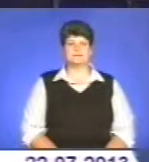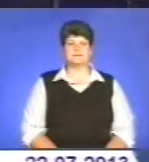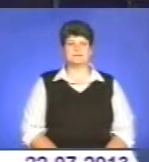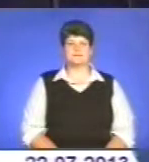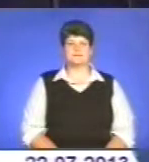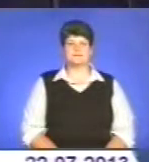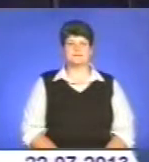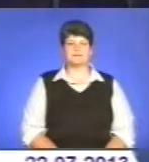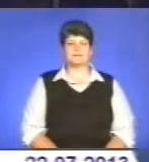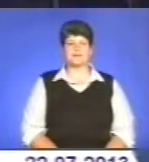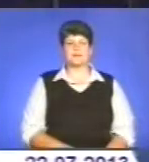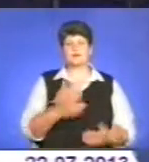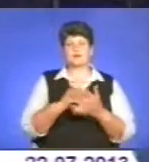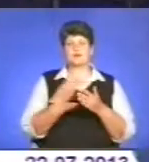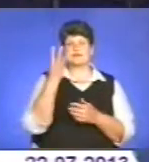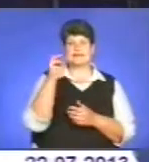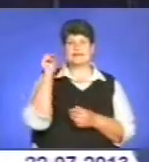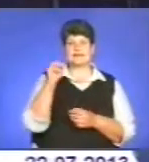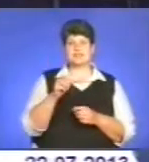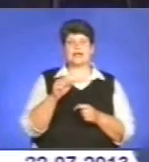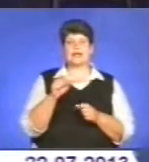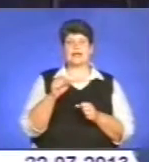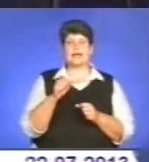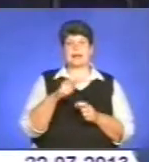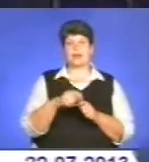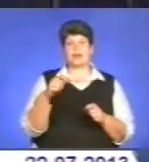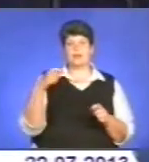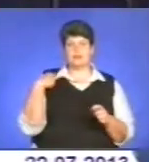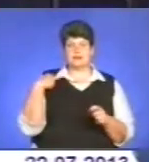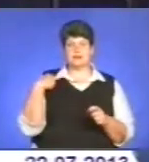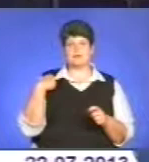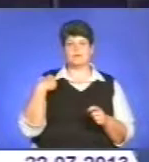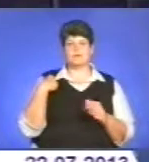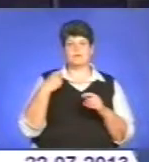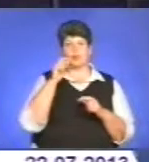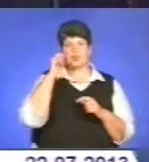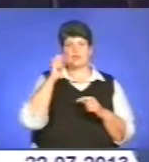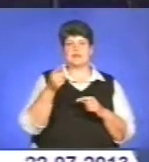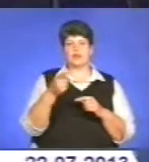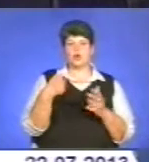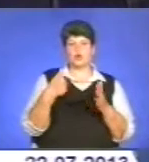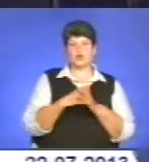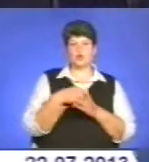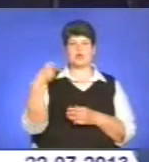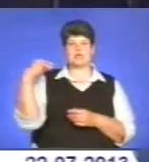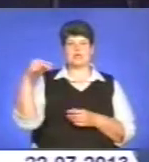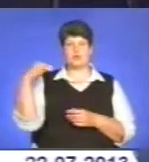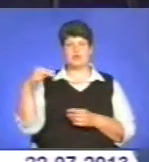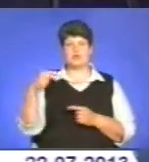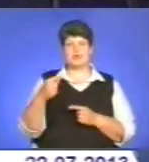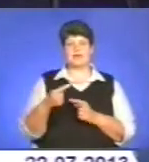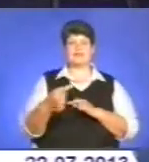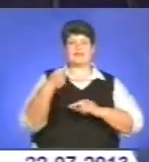Майже три тисячі кілометрів за спідометром, просторами України від Тернополя до Запоріжжя і назад на